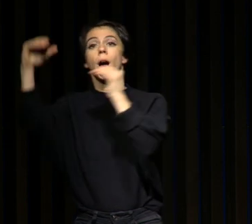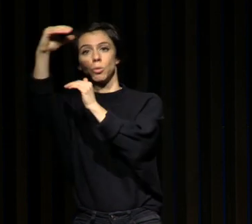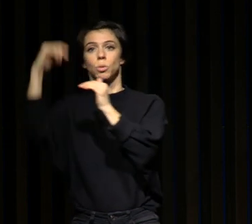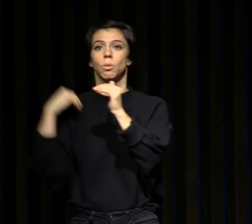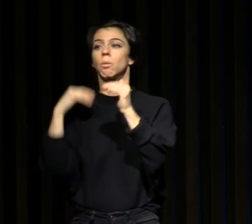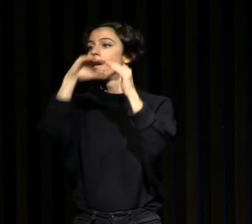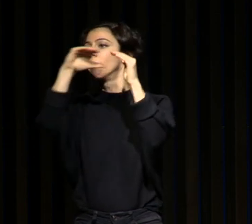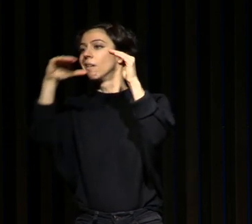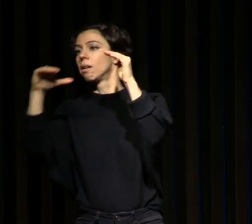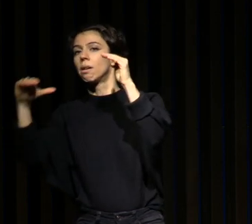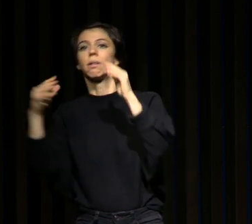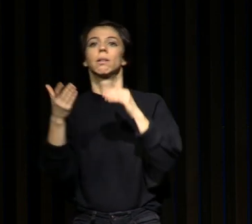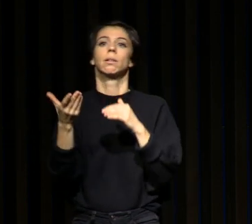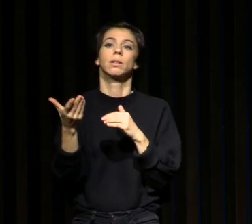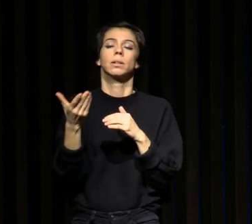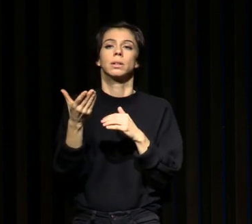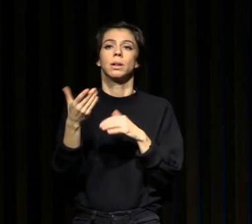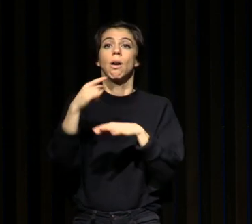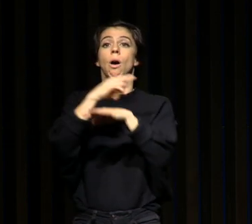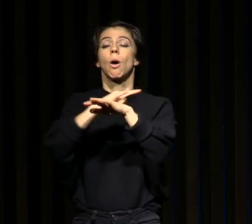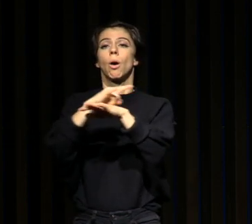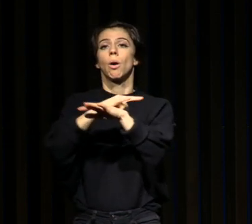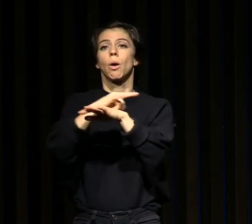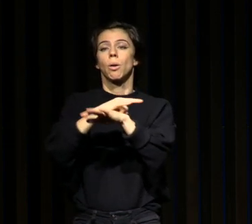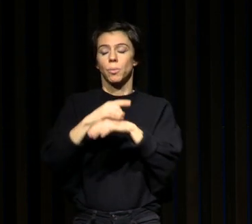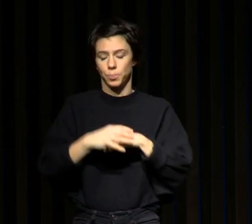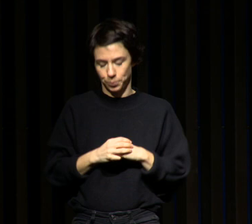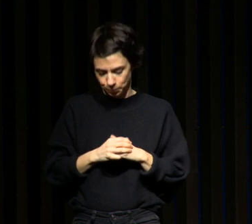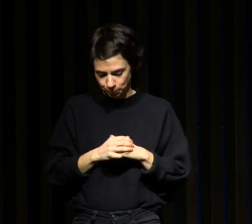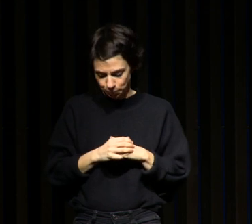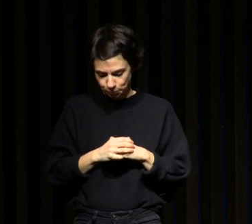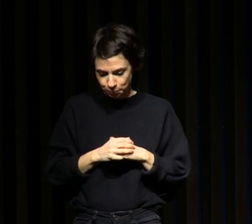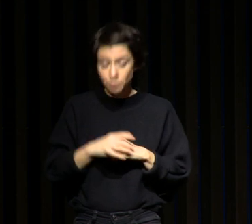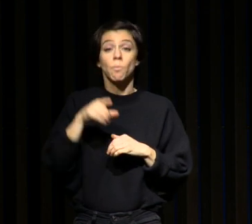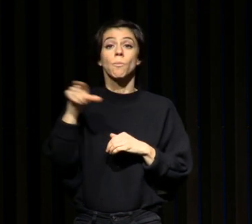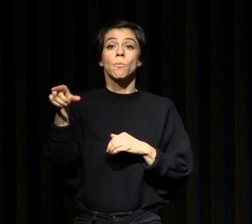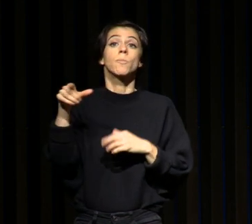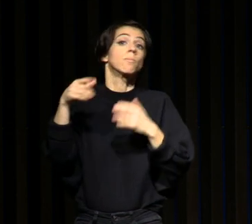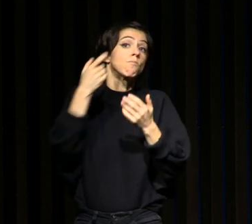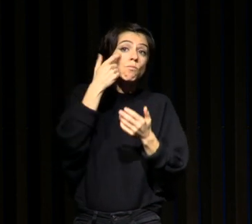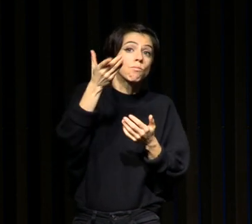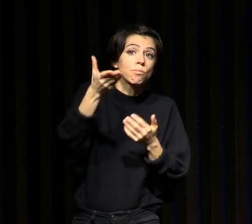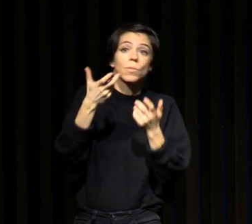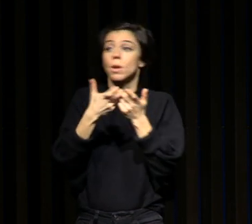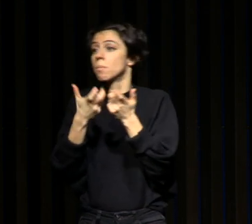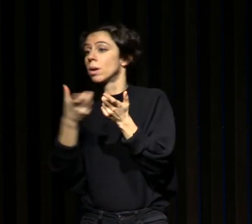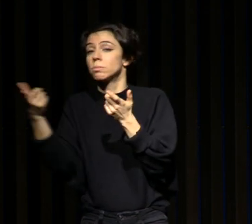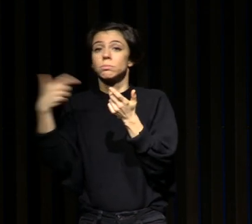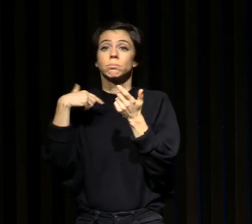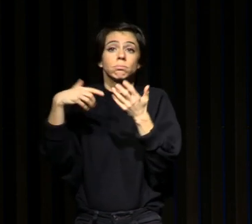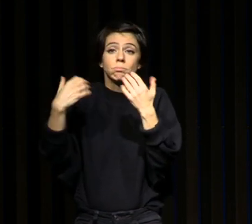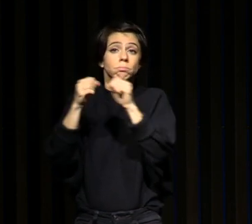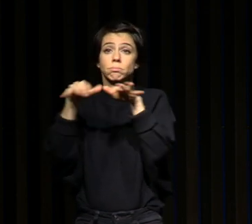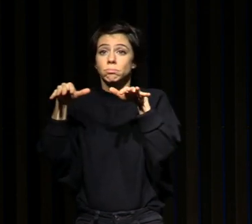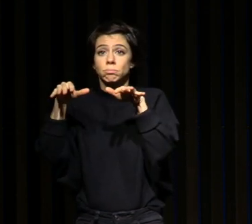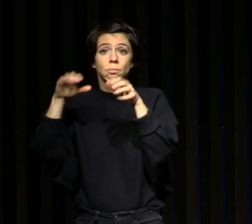basse, puisqu'on l'a vu, le déploiement des réseaux Internet, du travail posté, des